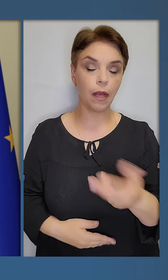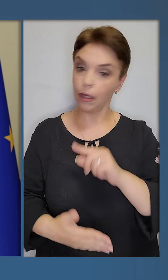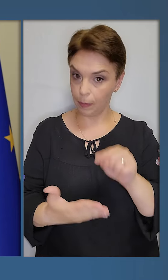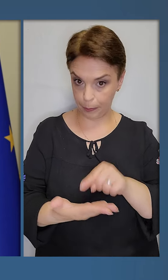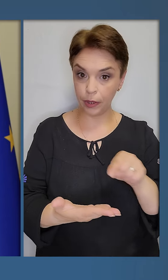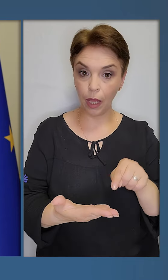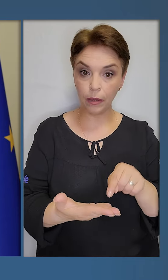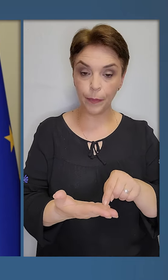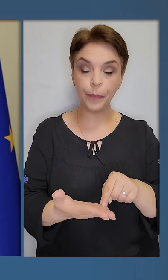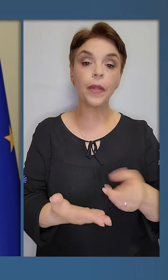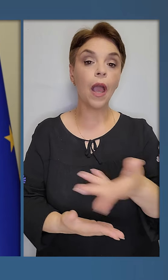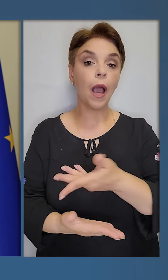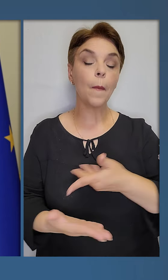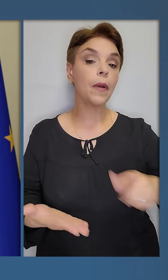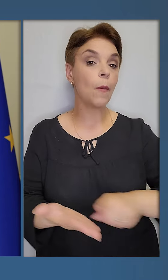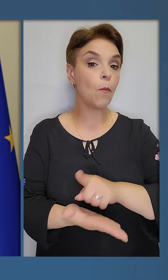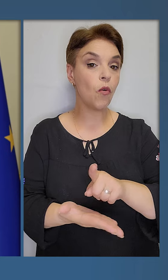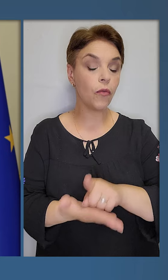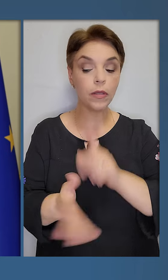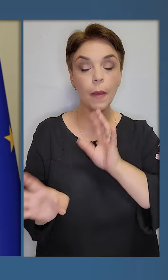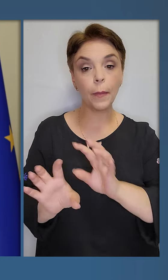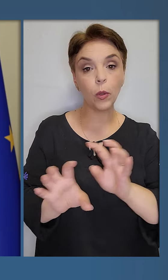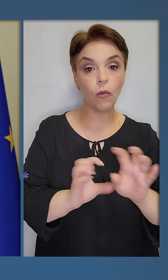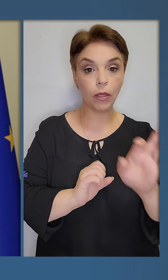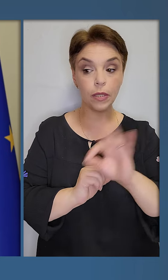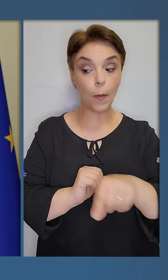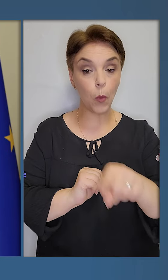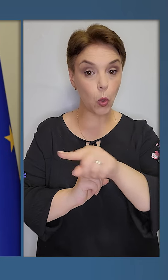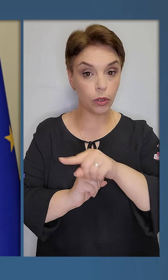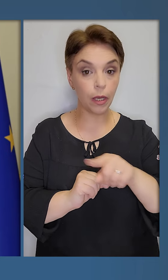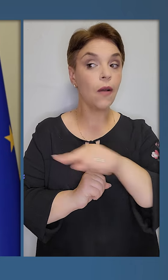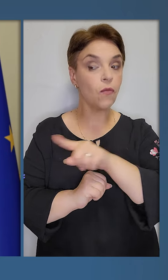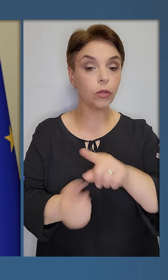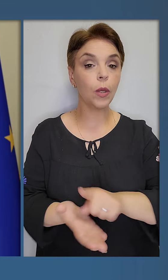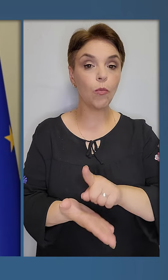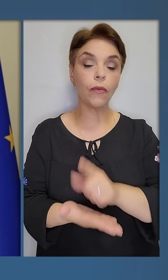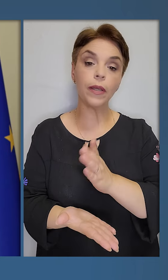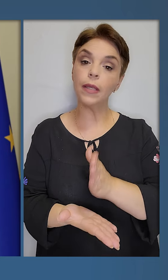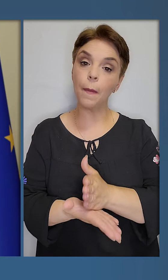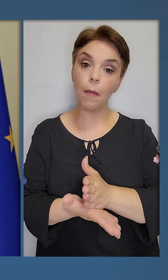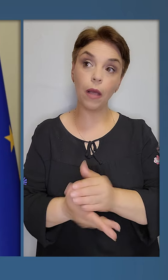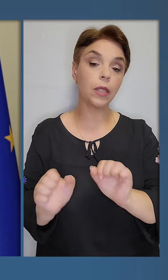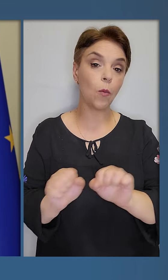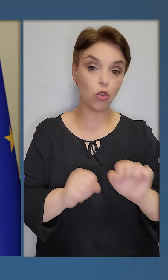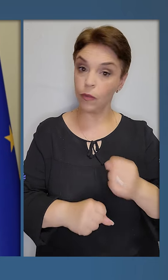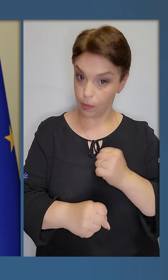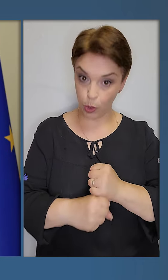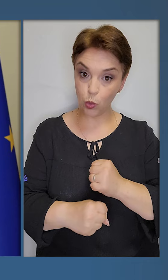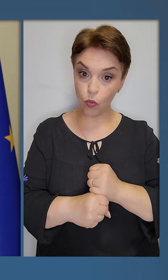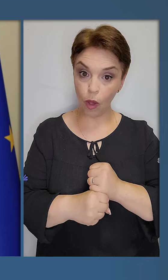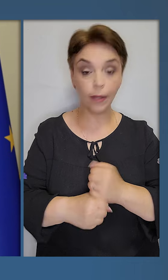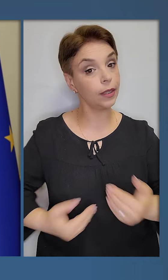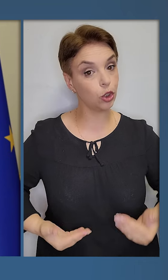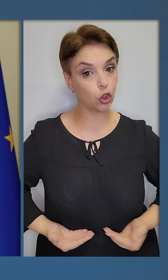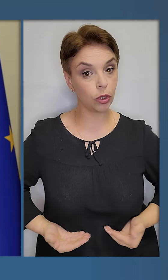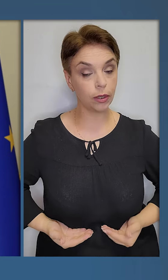питань. Ми повинні піклуватися про них, вони повинні мати можливість працювати,